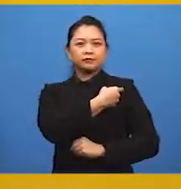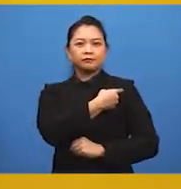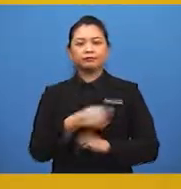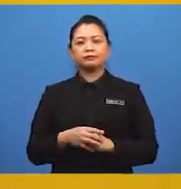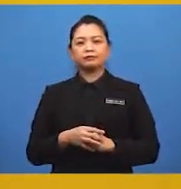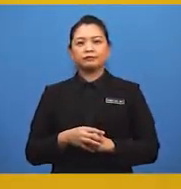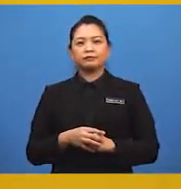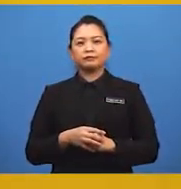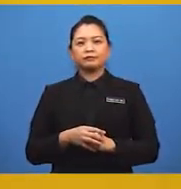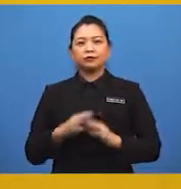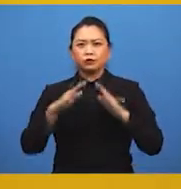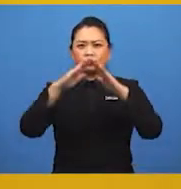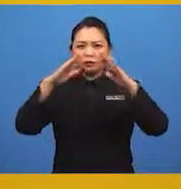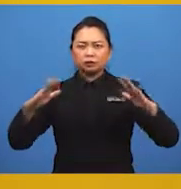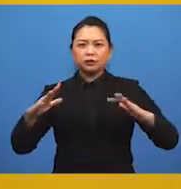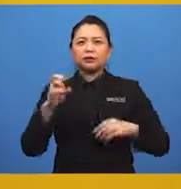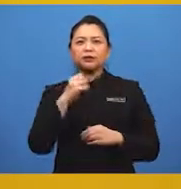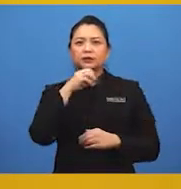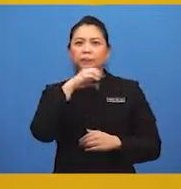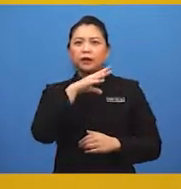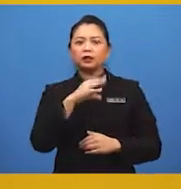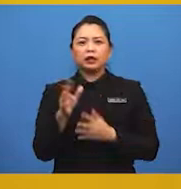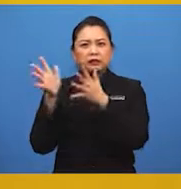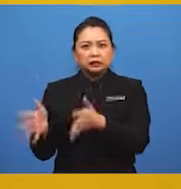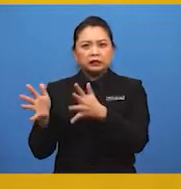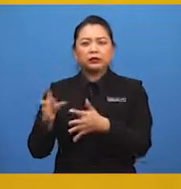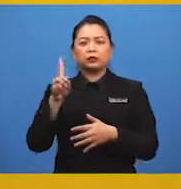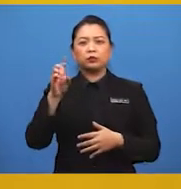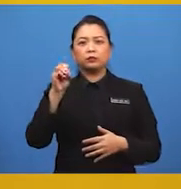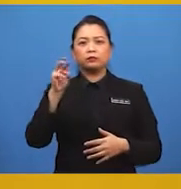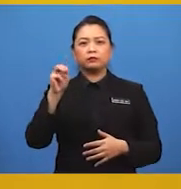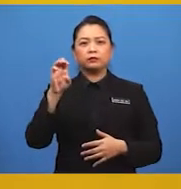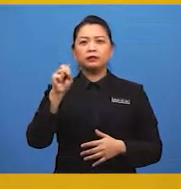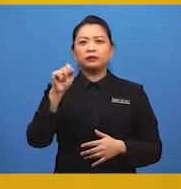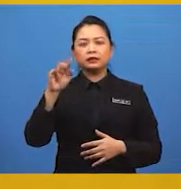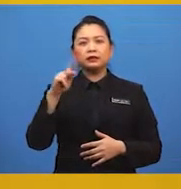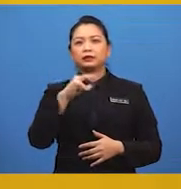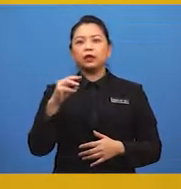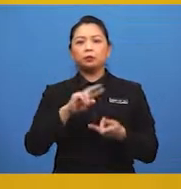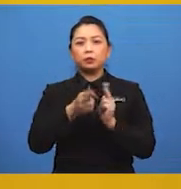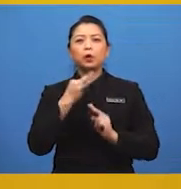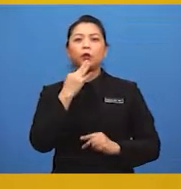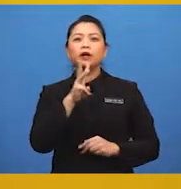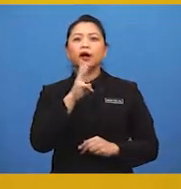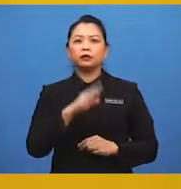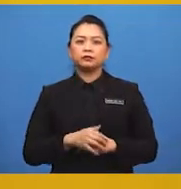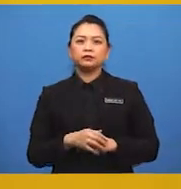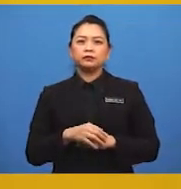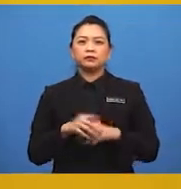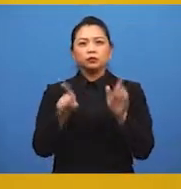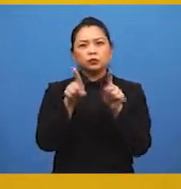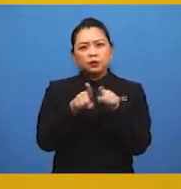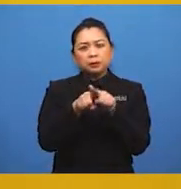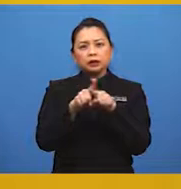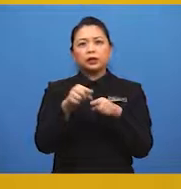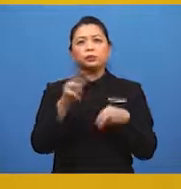Lunggupkan sampah atau sisa-sisa domestik dan juga perubahan warna air sungai. Seperti murid